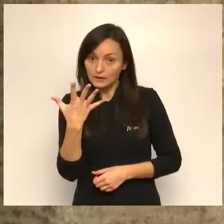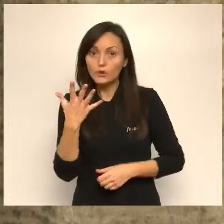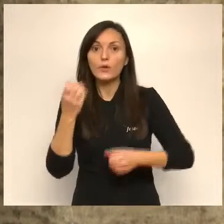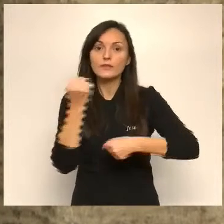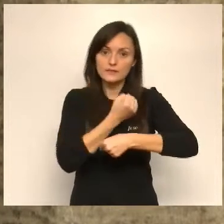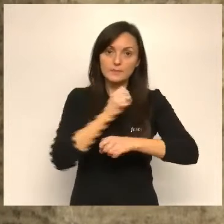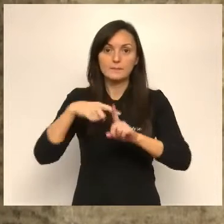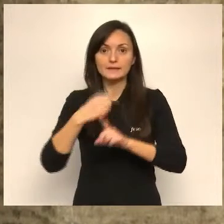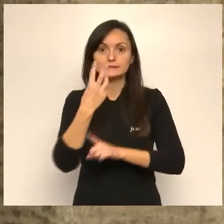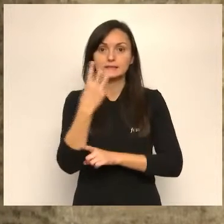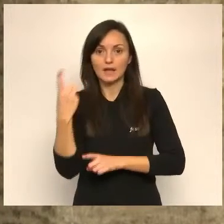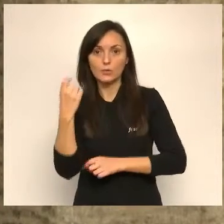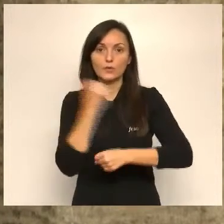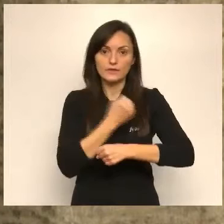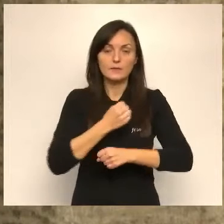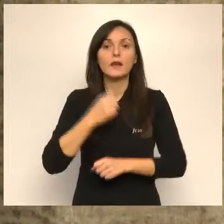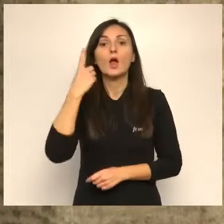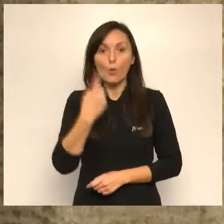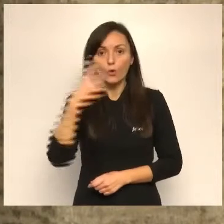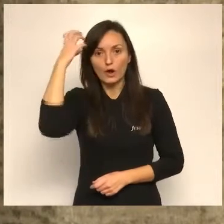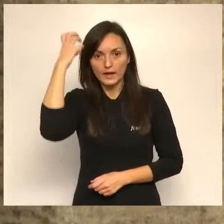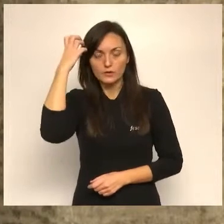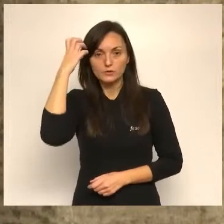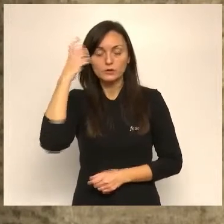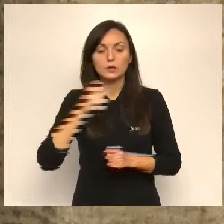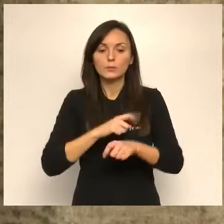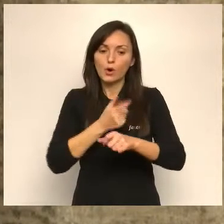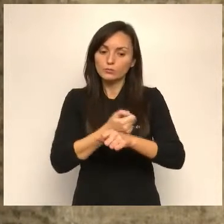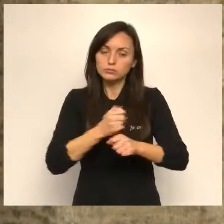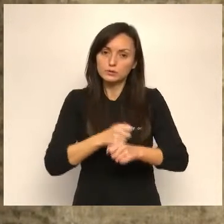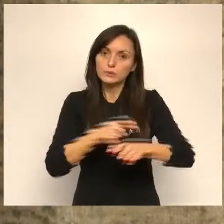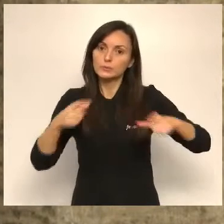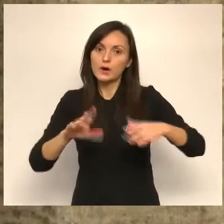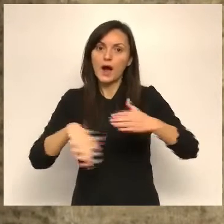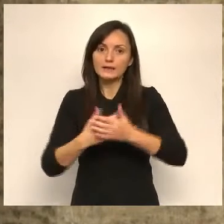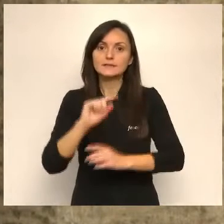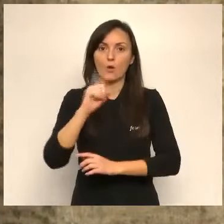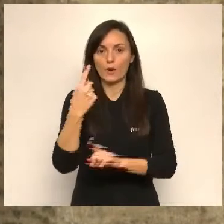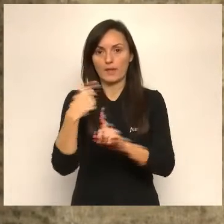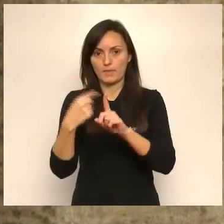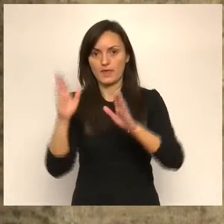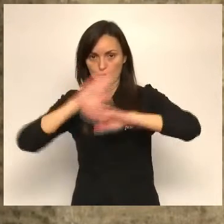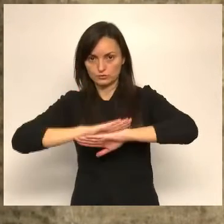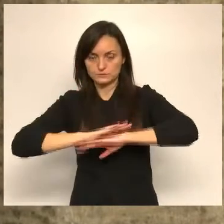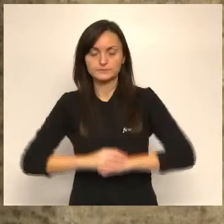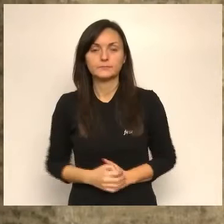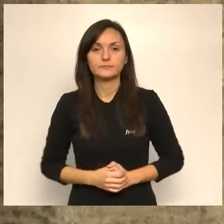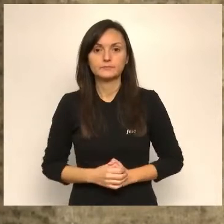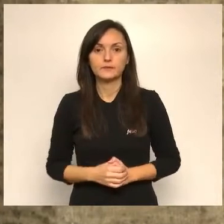i els dies 31 de desembre i 1 de gener s'amplia la restricció fins a l'una i mitja de la matinada,